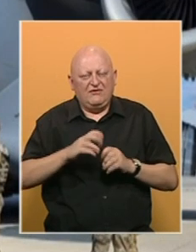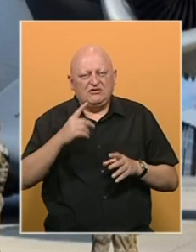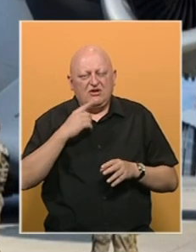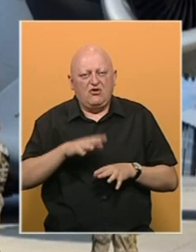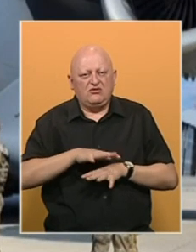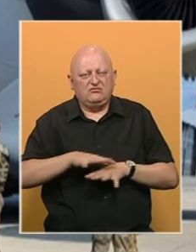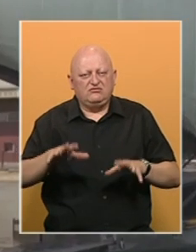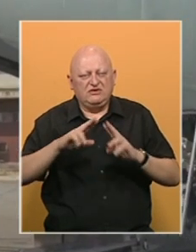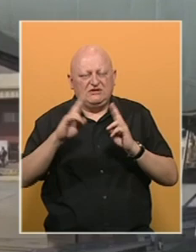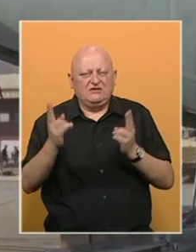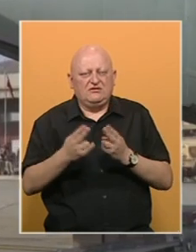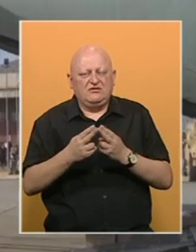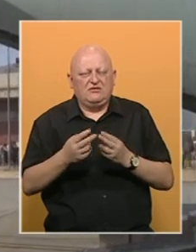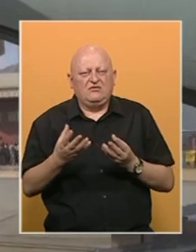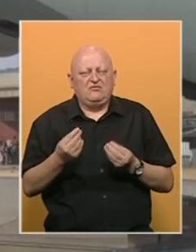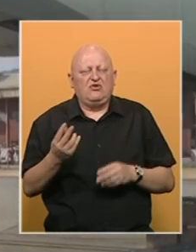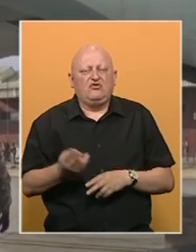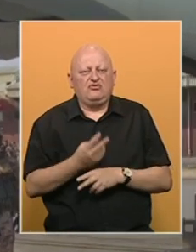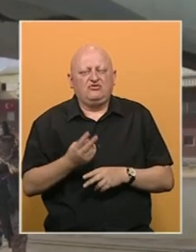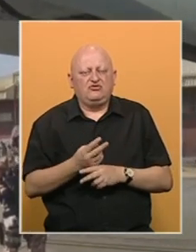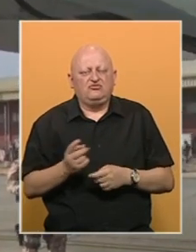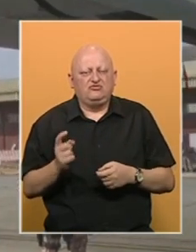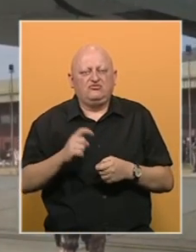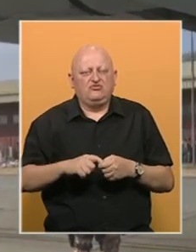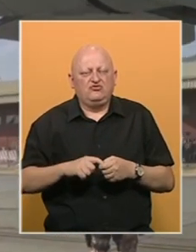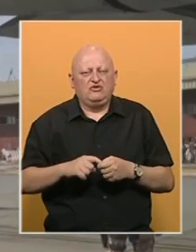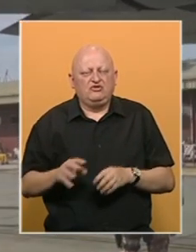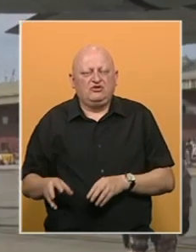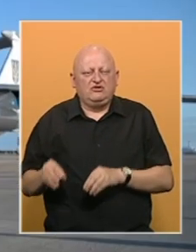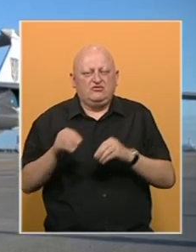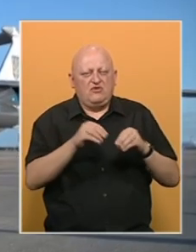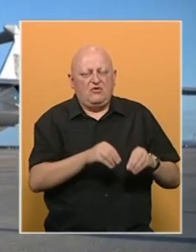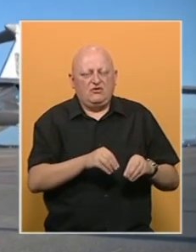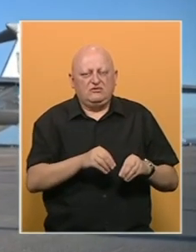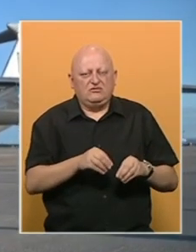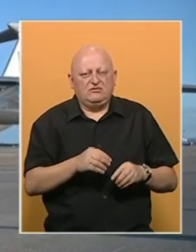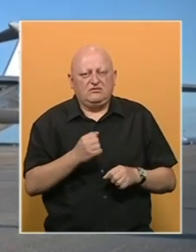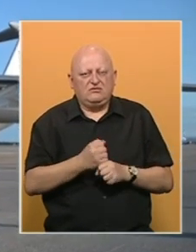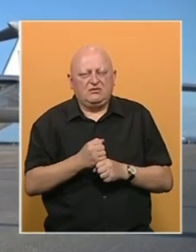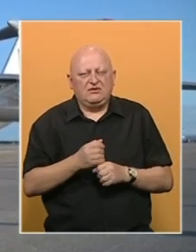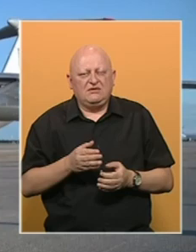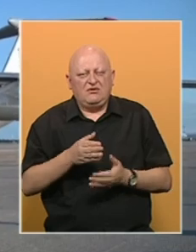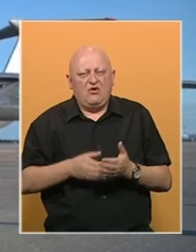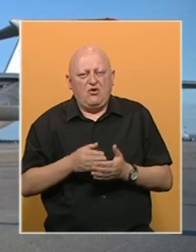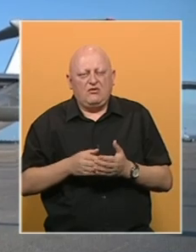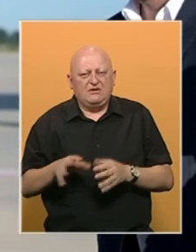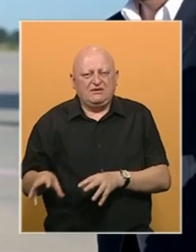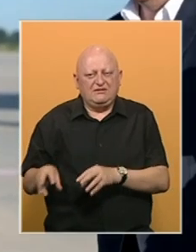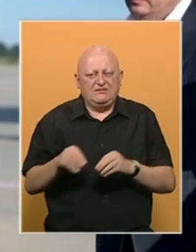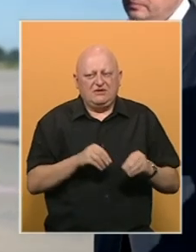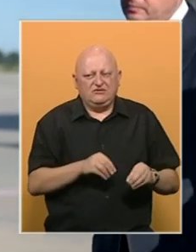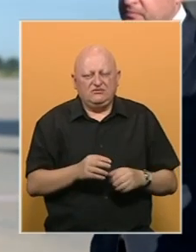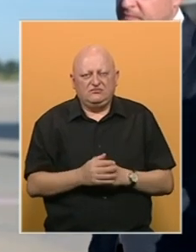odjeknula u svijetu. Inače, mnoge zemlje su uključene u proces evakuacije, izvode simultane operacije izvlačenja.